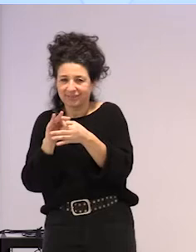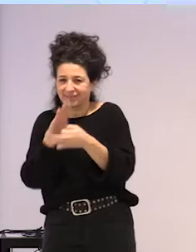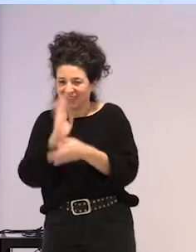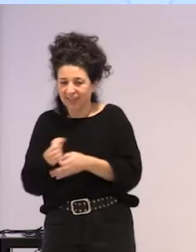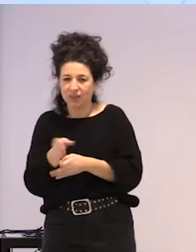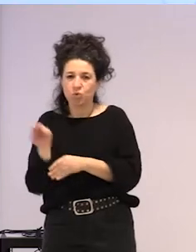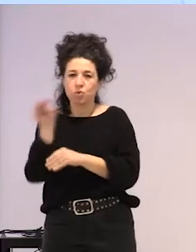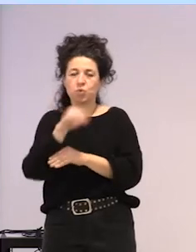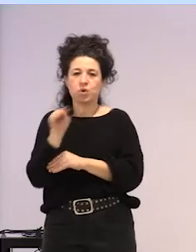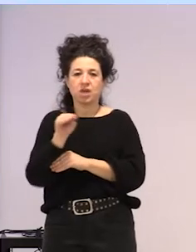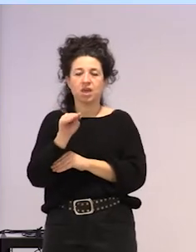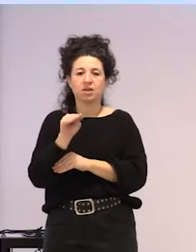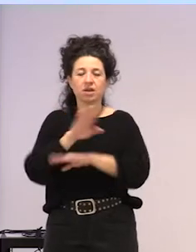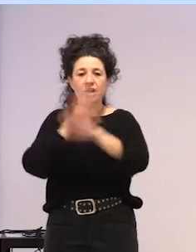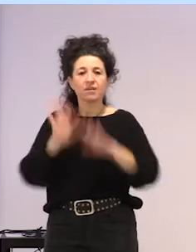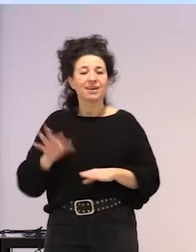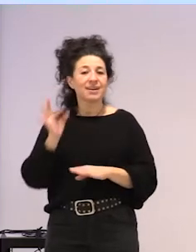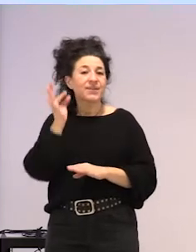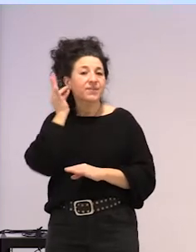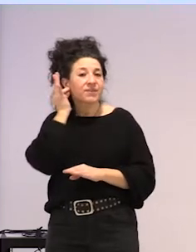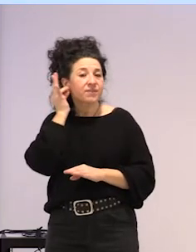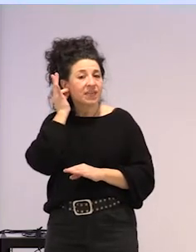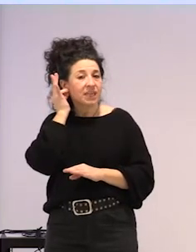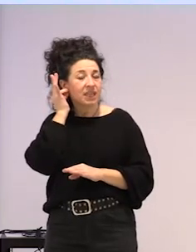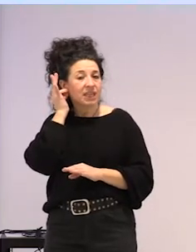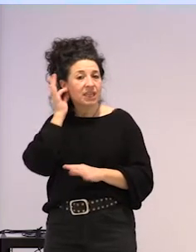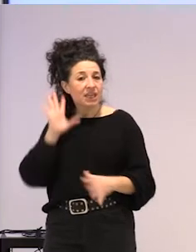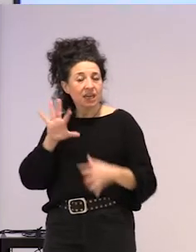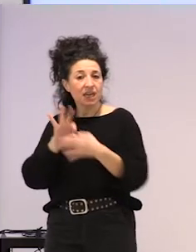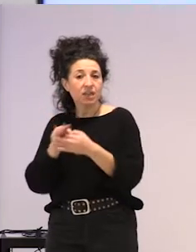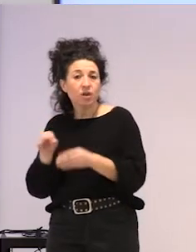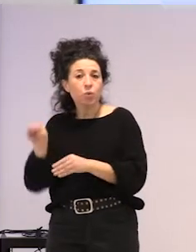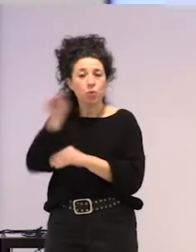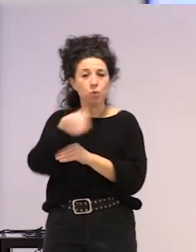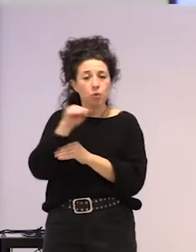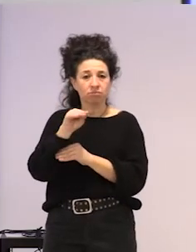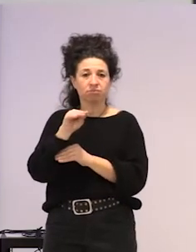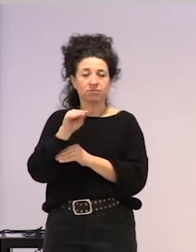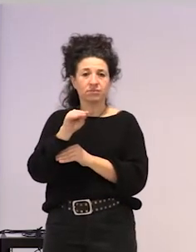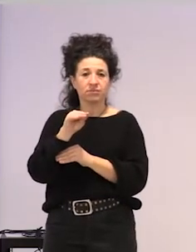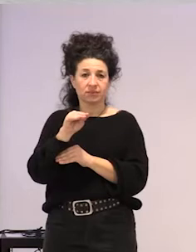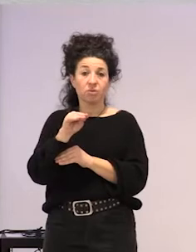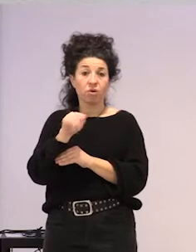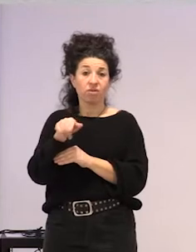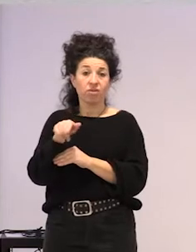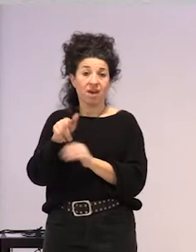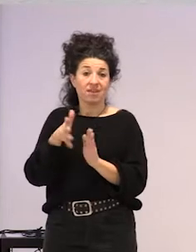ez? eta feminitatea, nola bai, zaintzarekiko daukagun loturaren arabera, inandibatean definituko da,